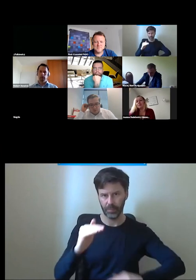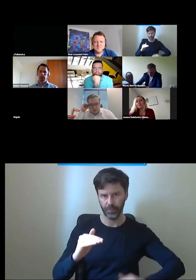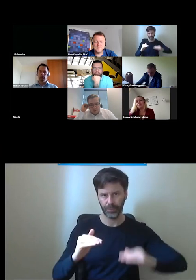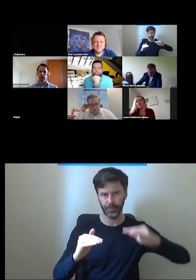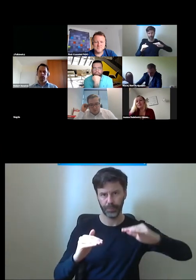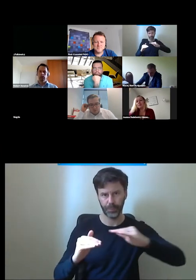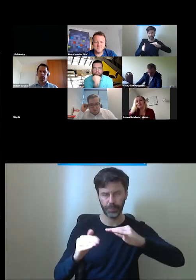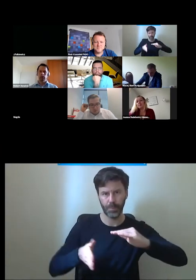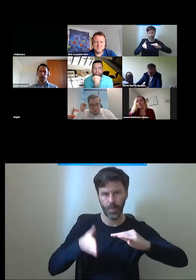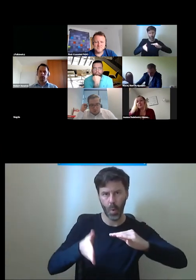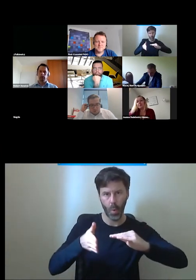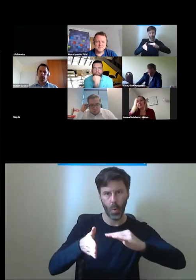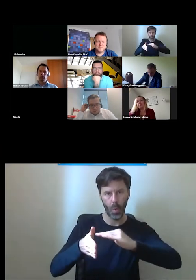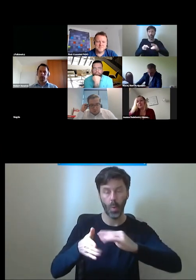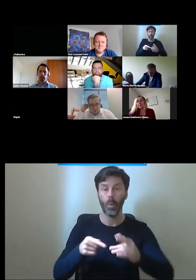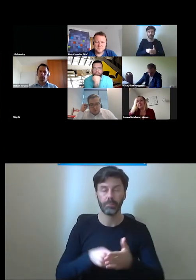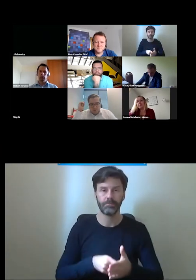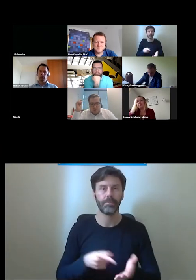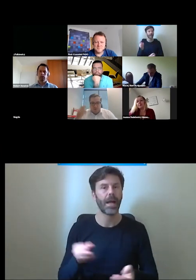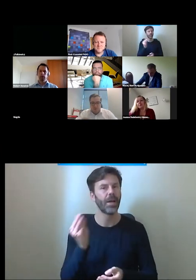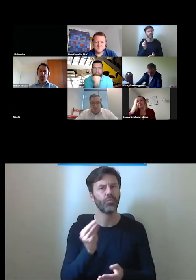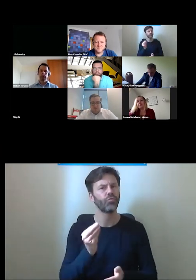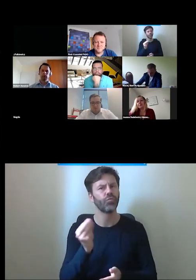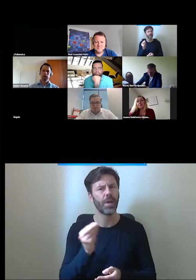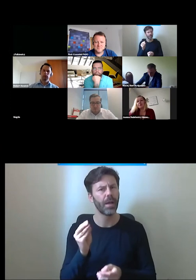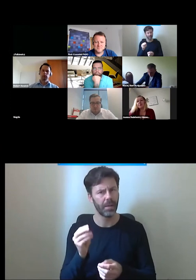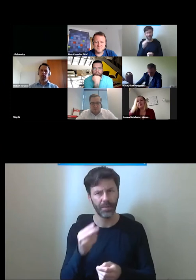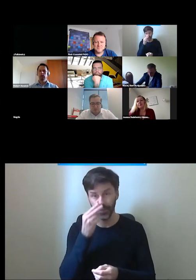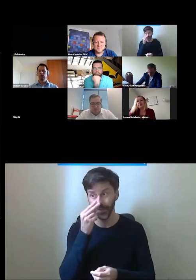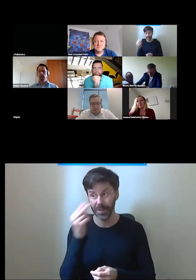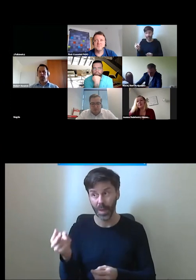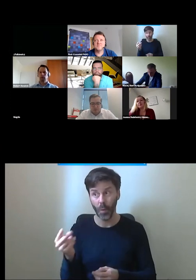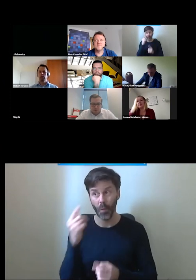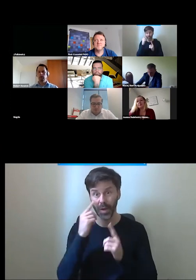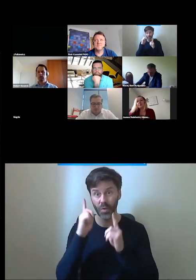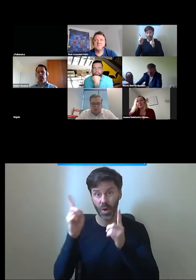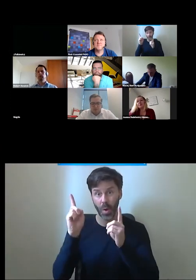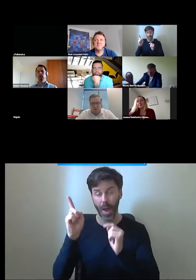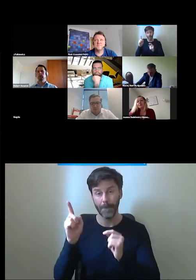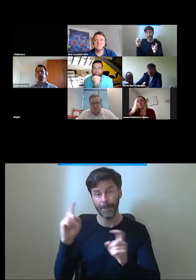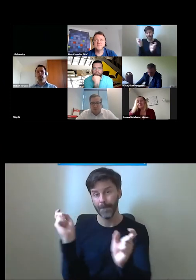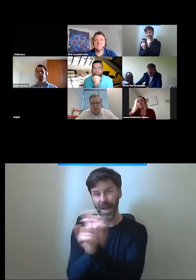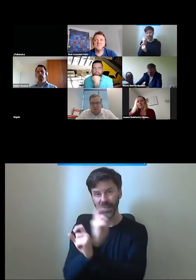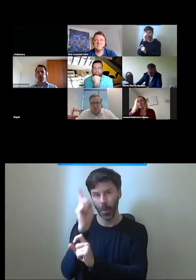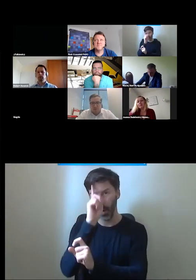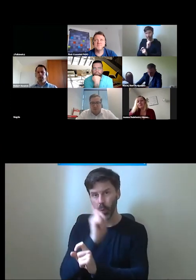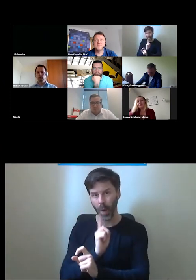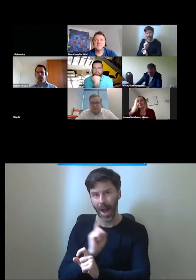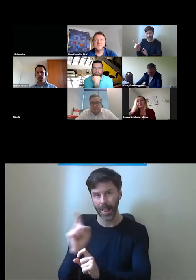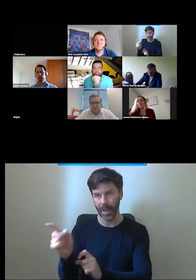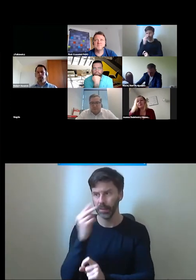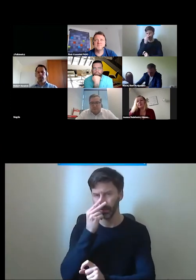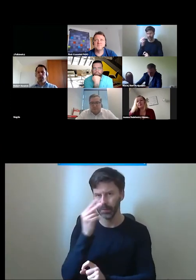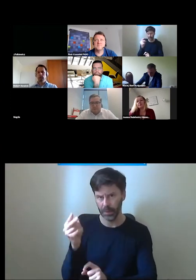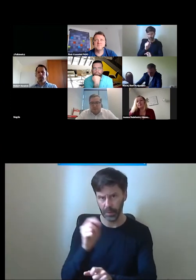doświadczenie czy rozwiązanie które zauważyłem w Portugalii akurat ale wiem że ono jest stosowane nie tylko w tym kraju